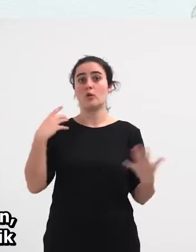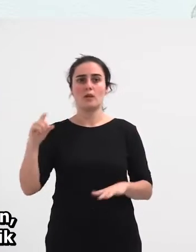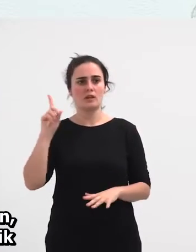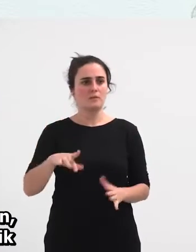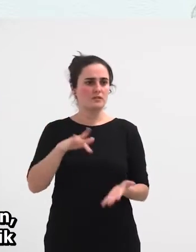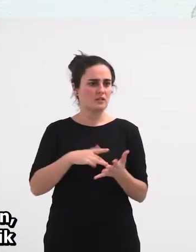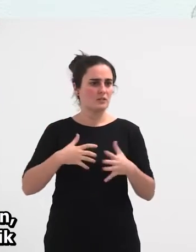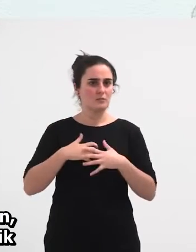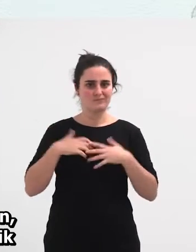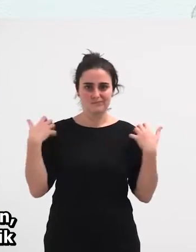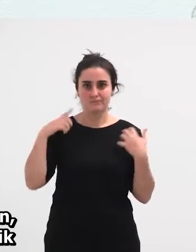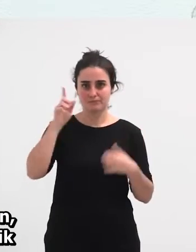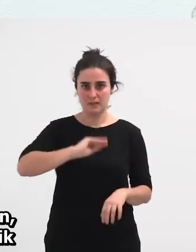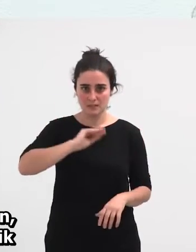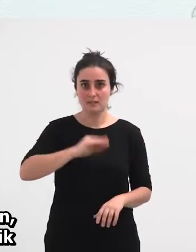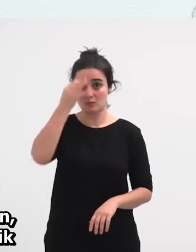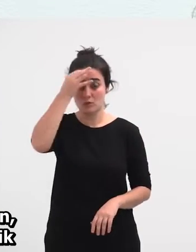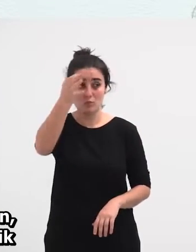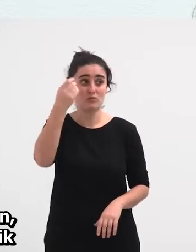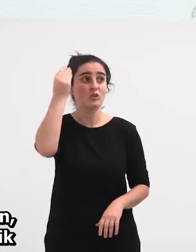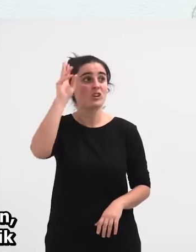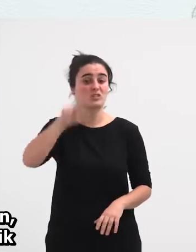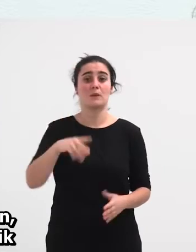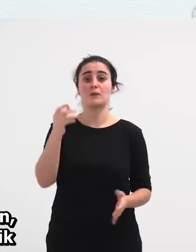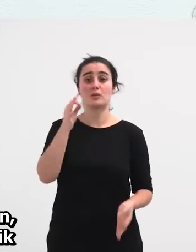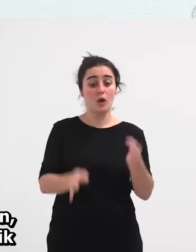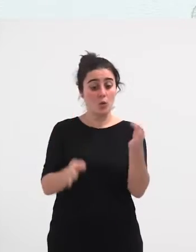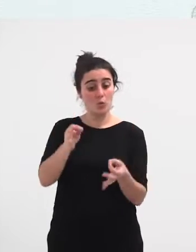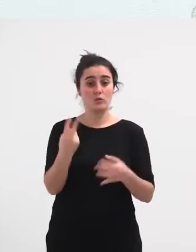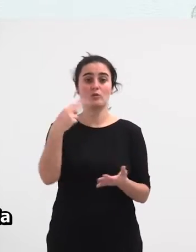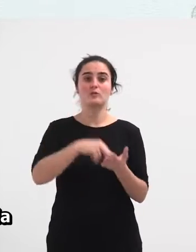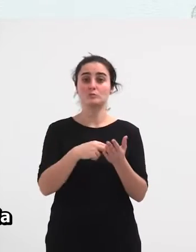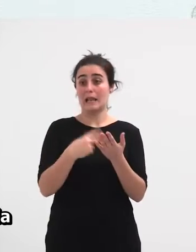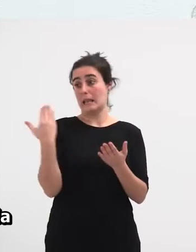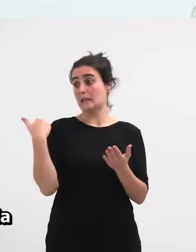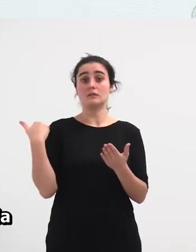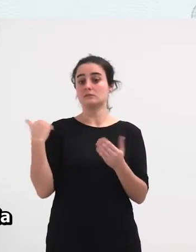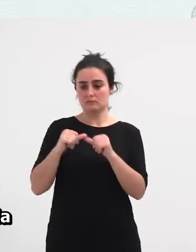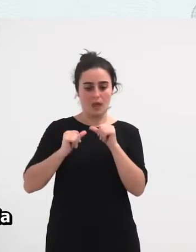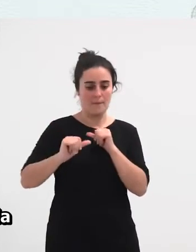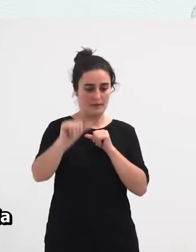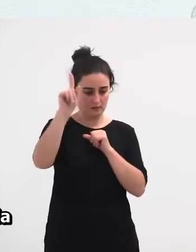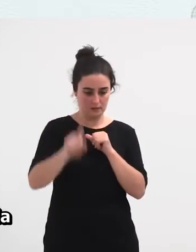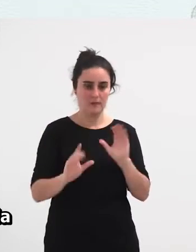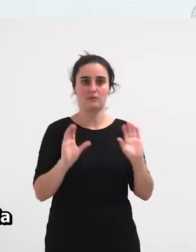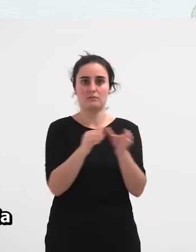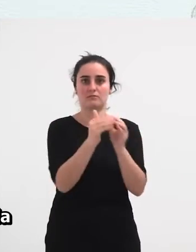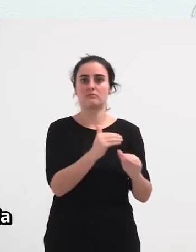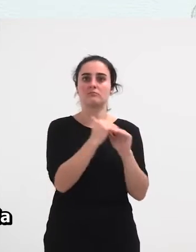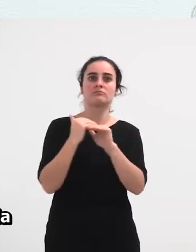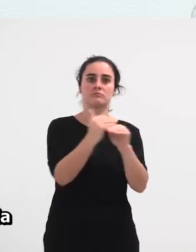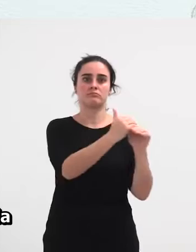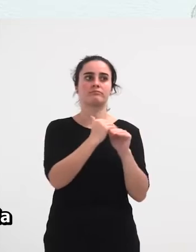krispaztia sortu zen herrietan, eta nik uste, 2002ko epaiaz geroztik, alarde parekideetakoek, nahi izan dutela,